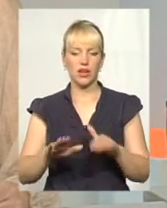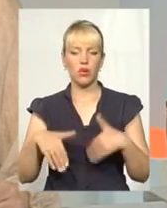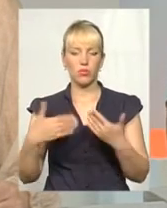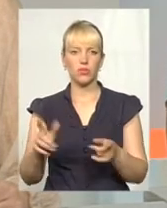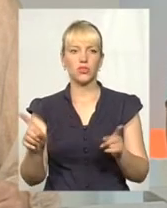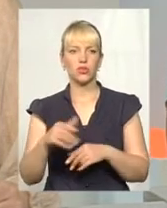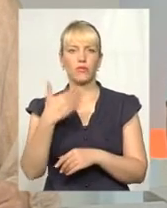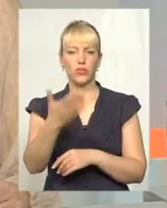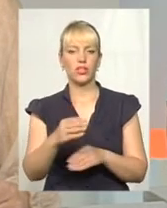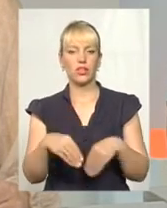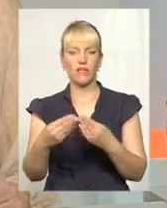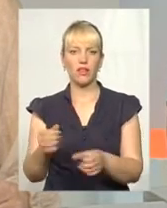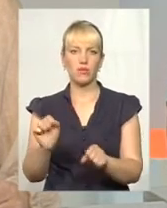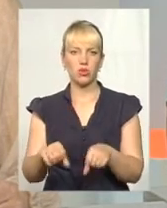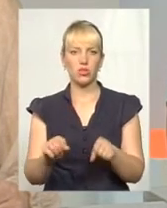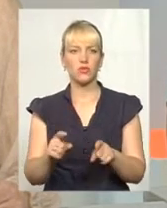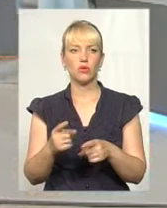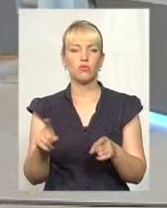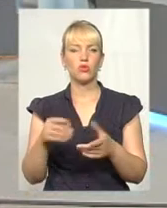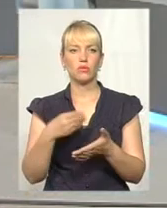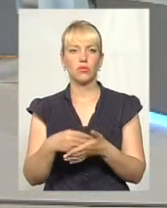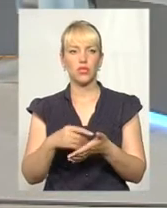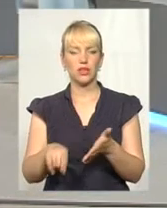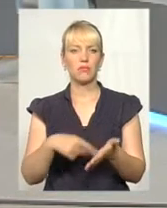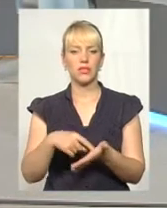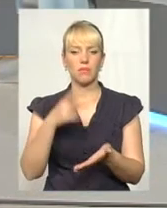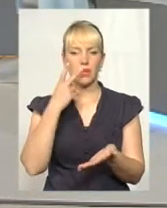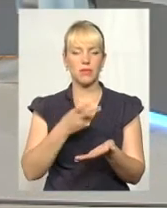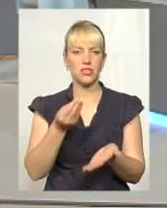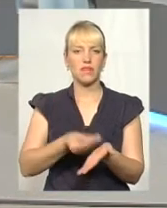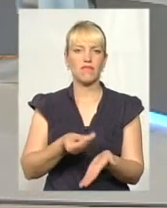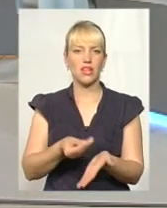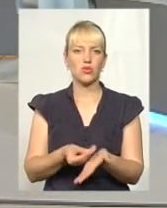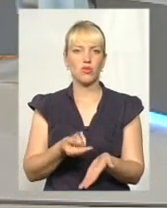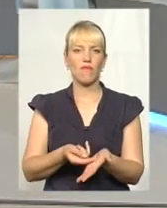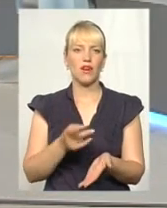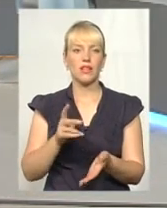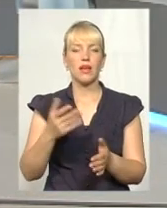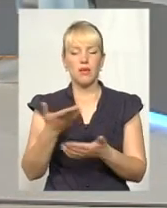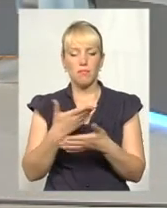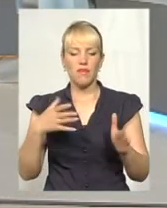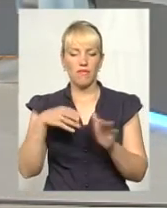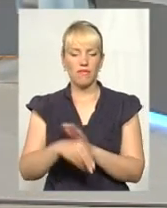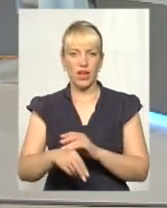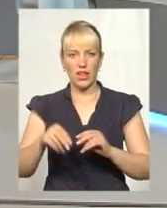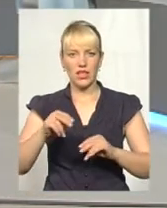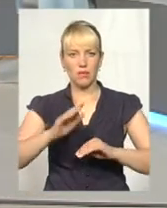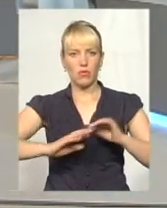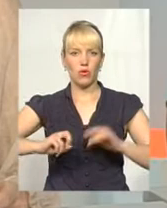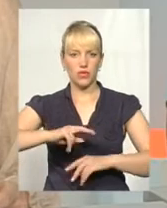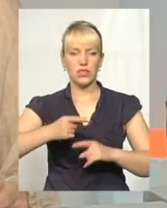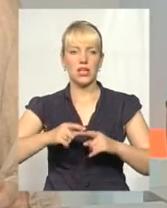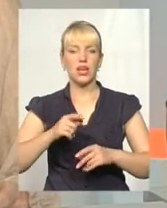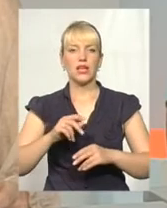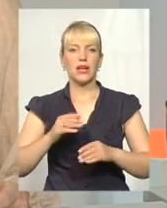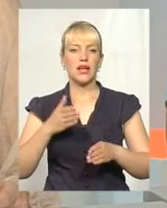само надавали їм можливість. Тому що в бюджетні місця передбачено фінансування посад, ми ввели в штати шкіл посади асистентів,